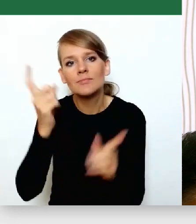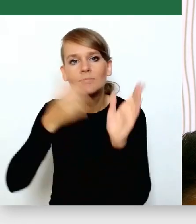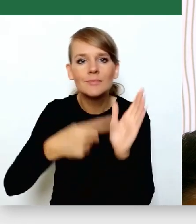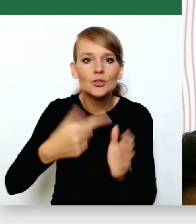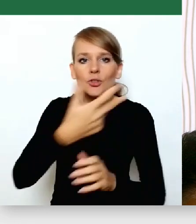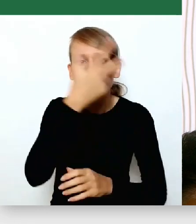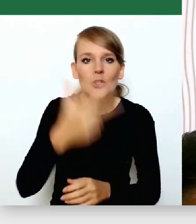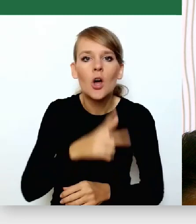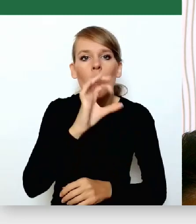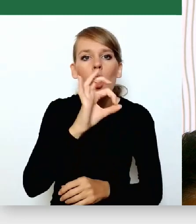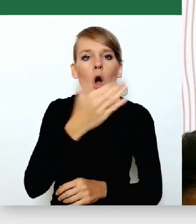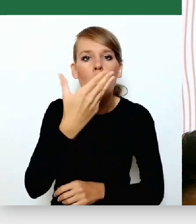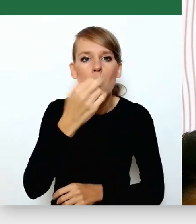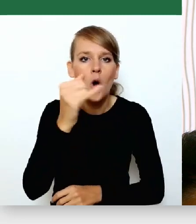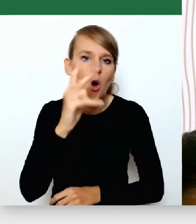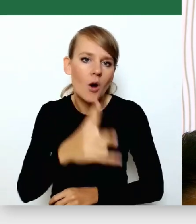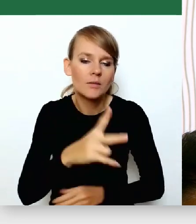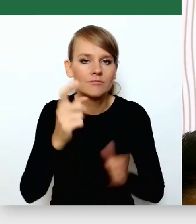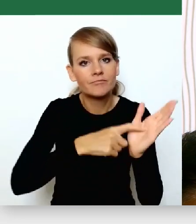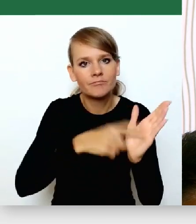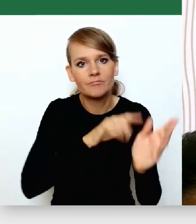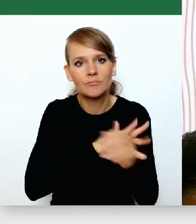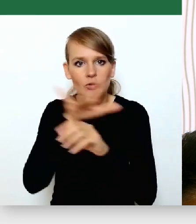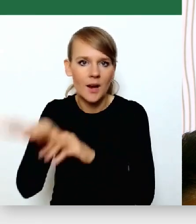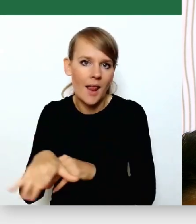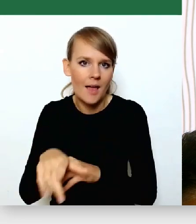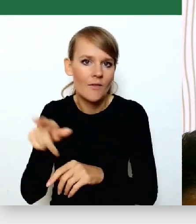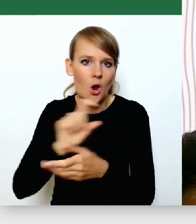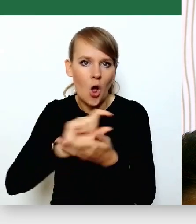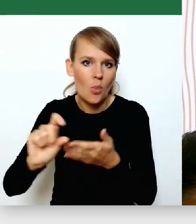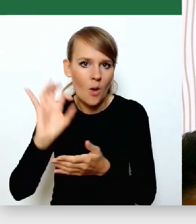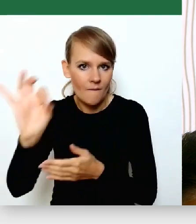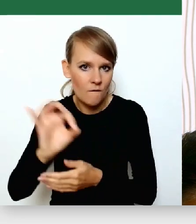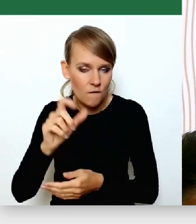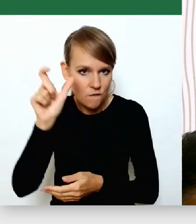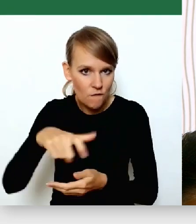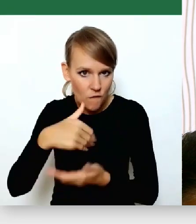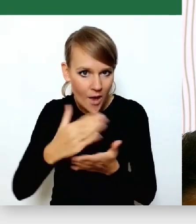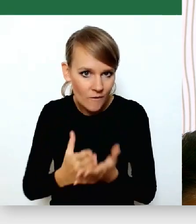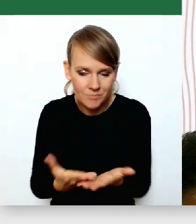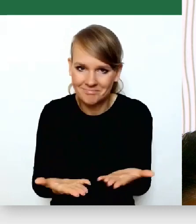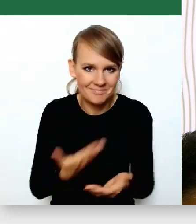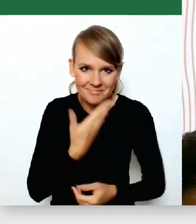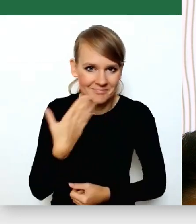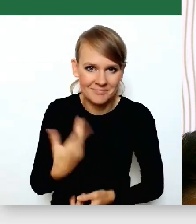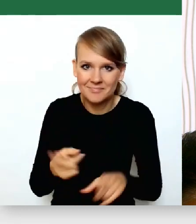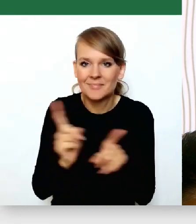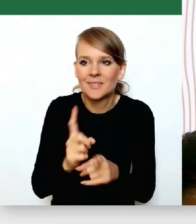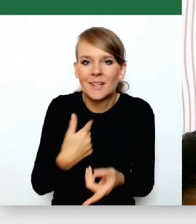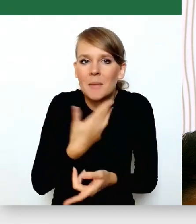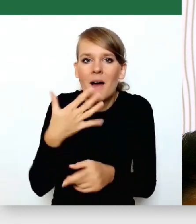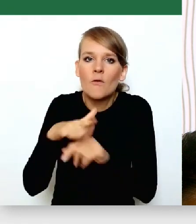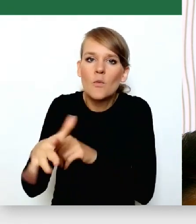rachunku bankowym wojewody. Tego nie ma tutaj. Nie ma wpływu na wysokość. Doszło do